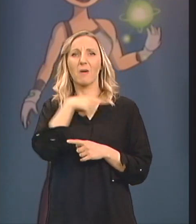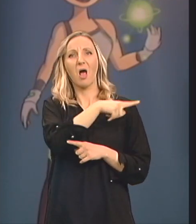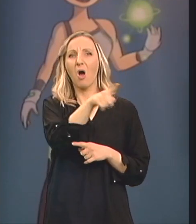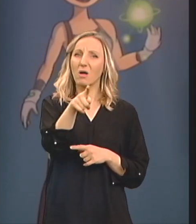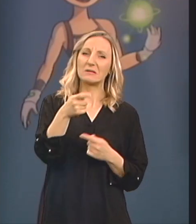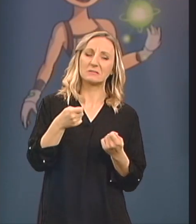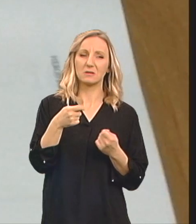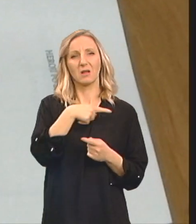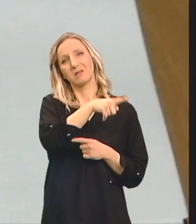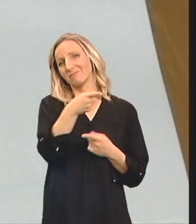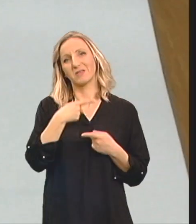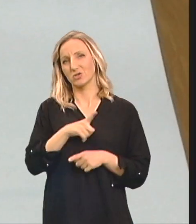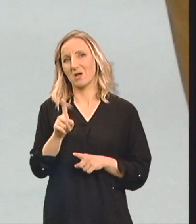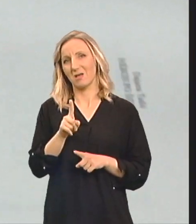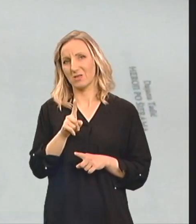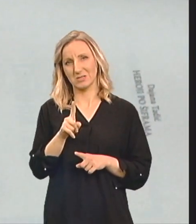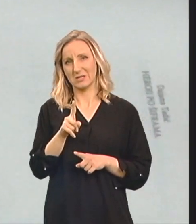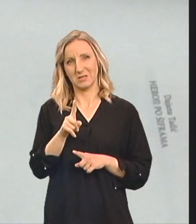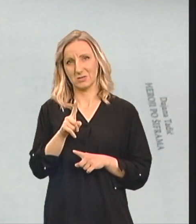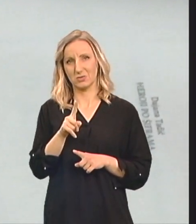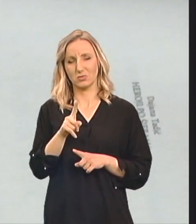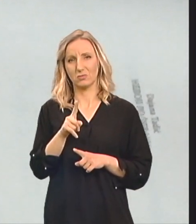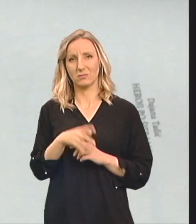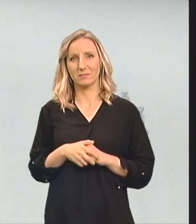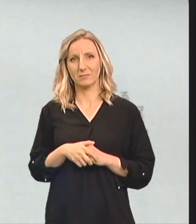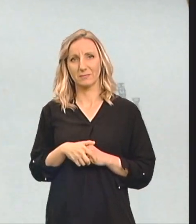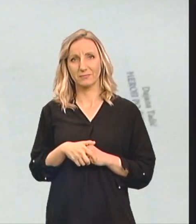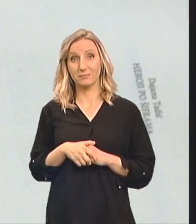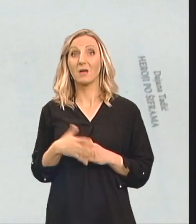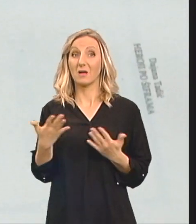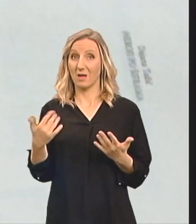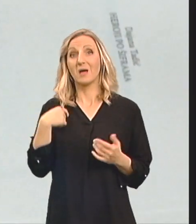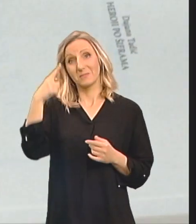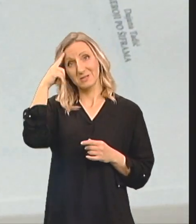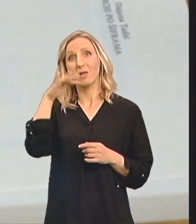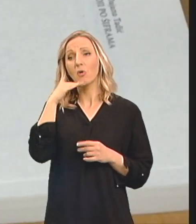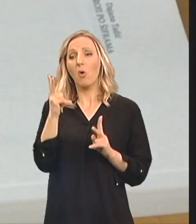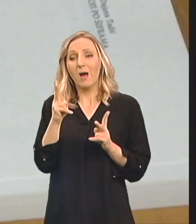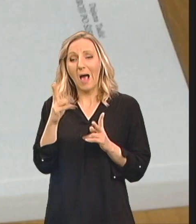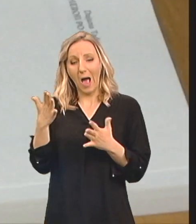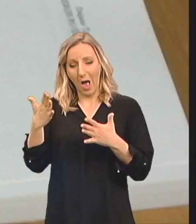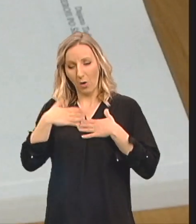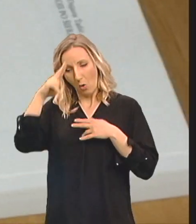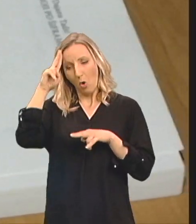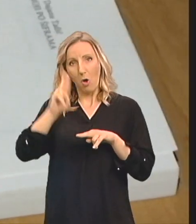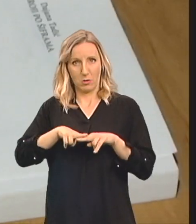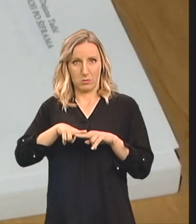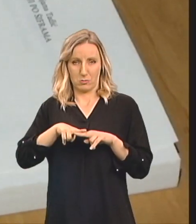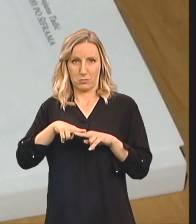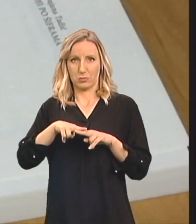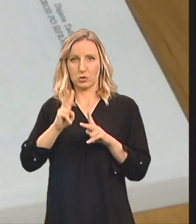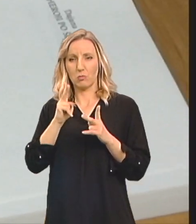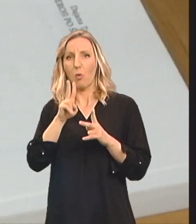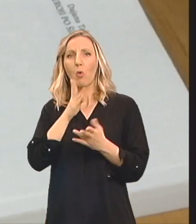nažalost, ne Zato mislim da puno je do toga kako sebi postavimo taj svoj neki pravac